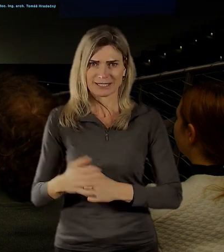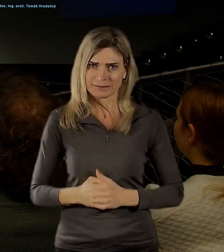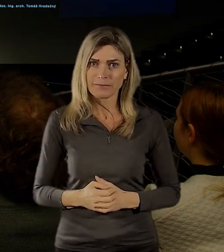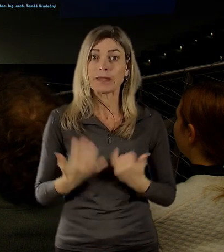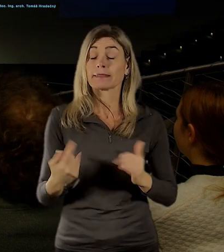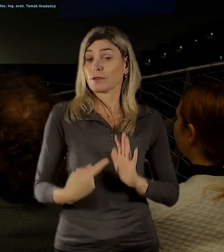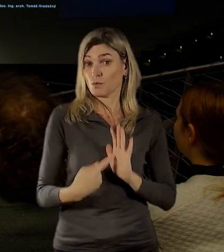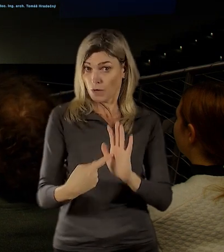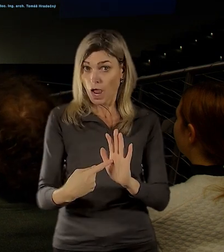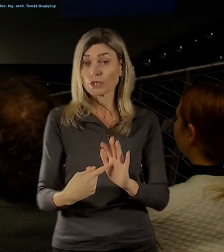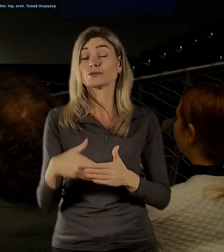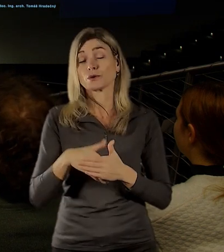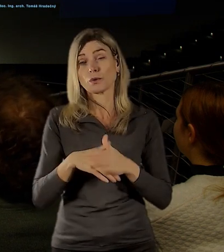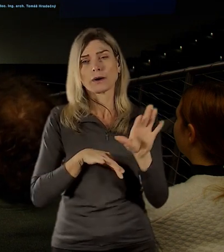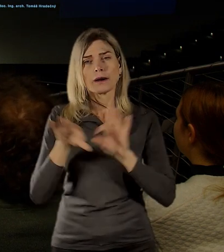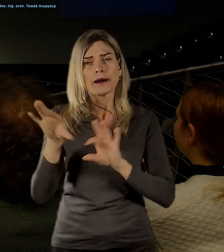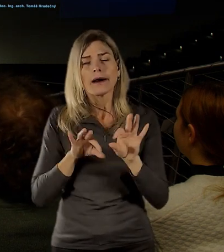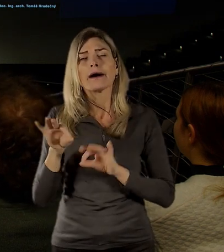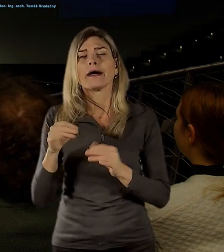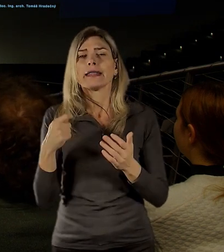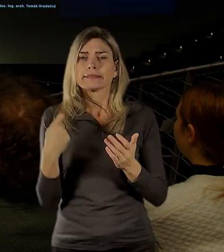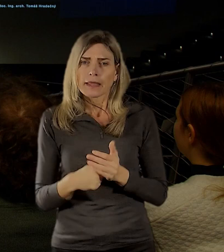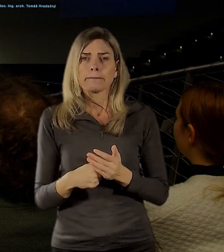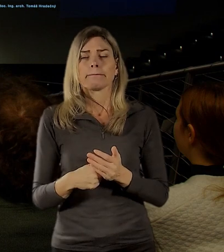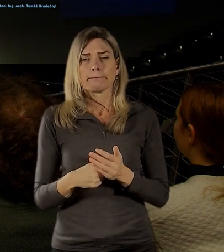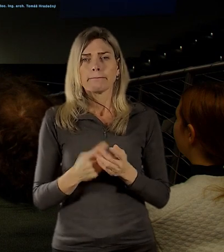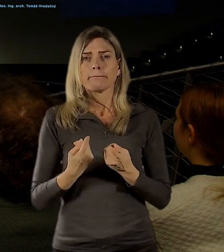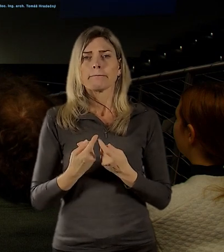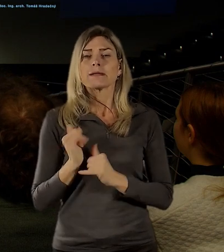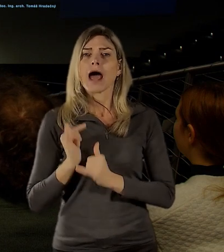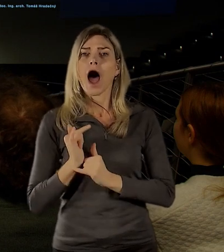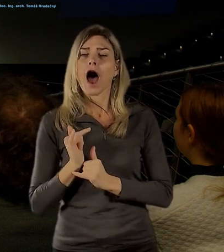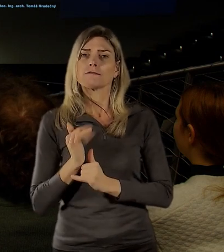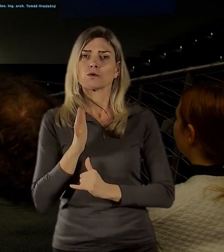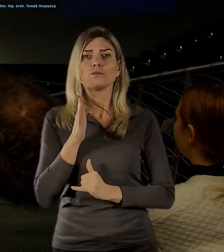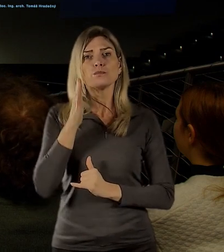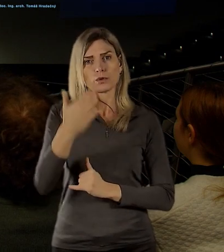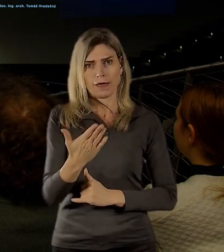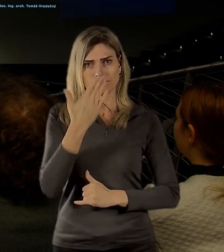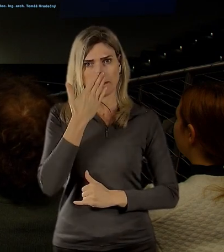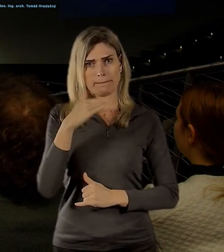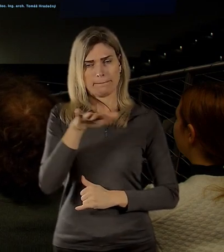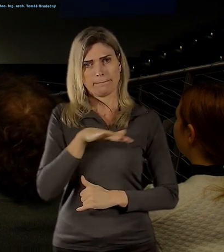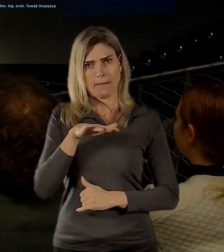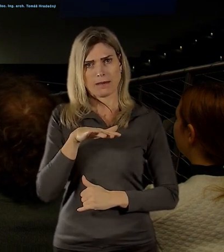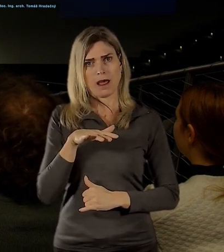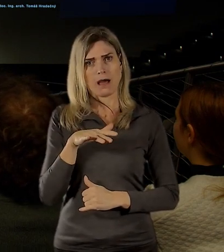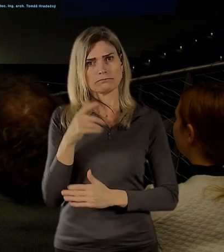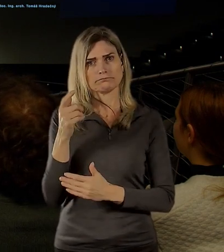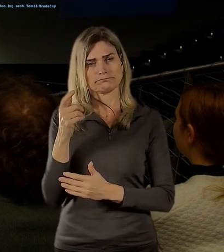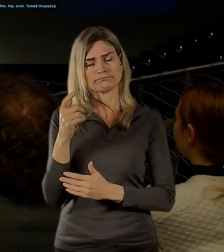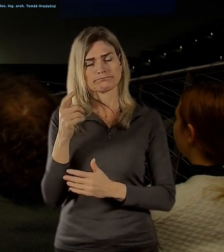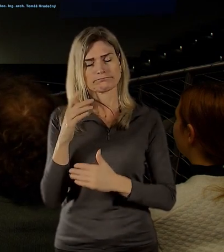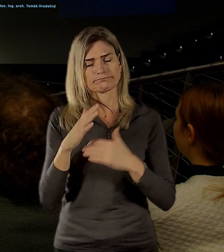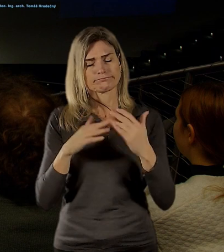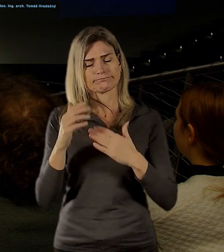s některými parametry návrhů, který v našem ateliéru vzniknul.